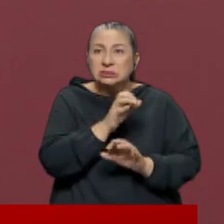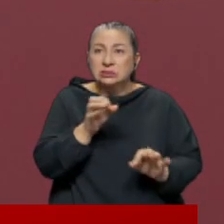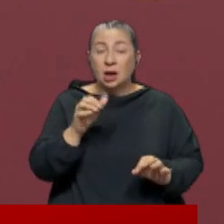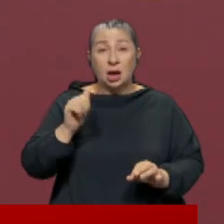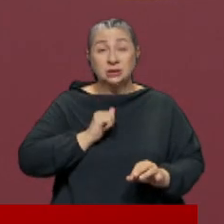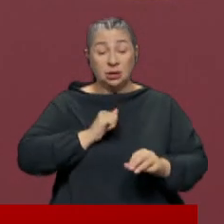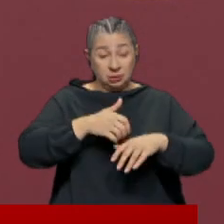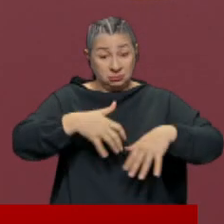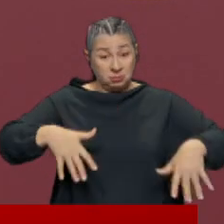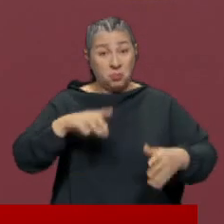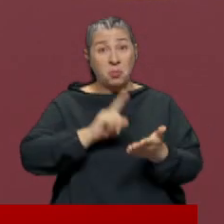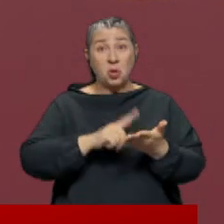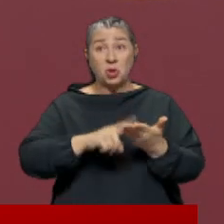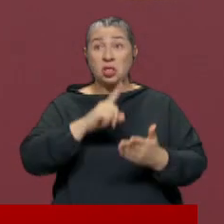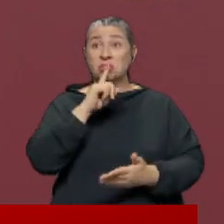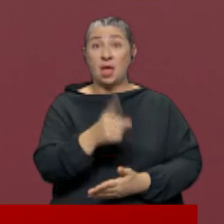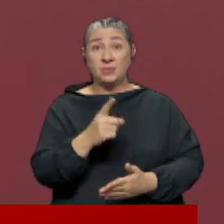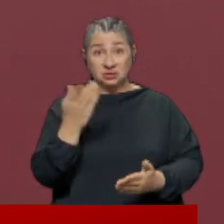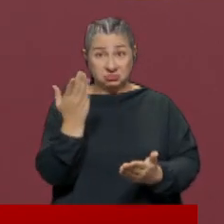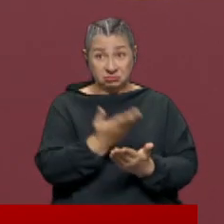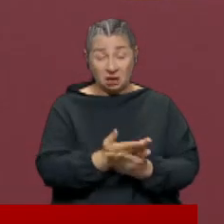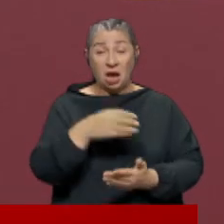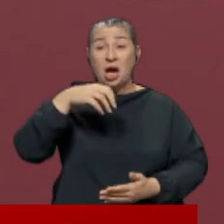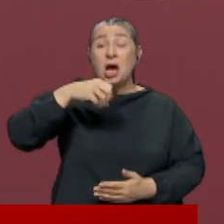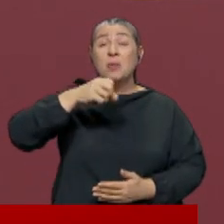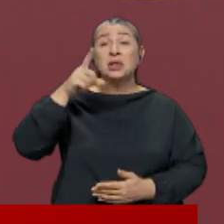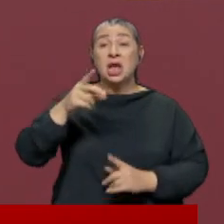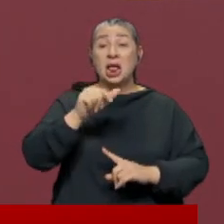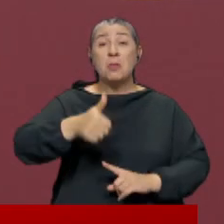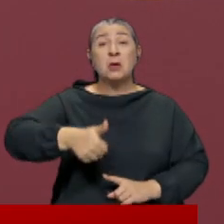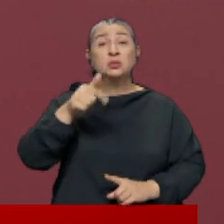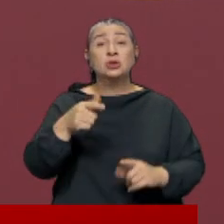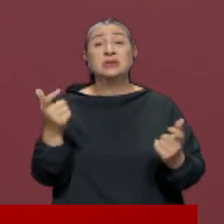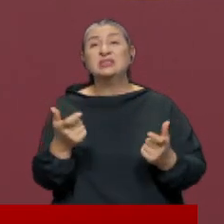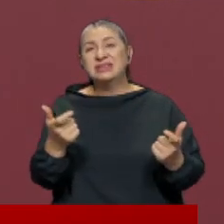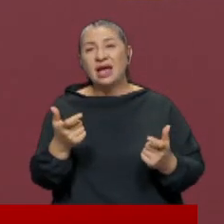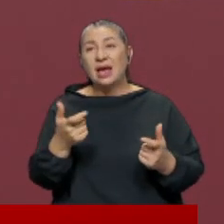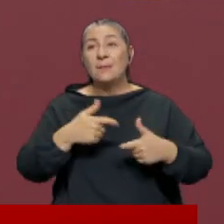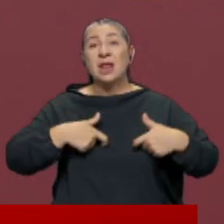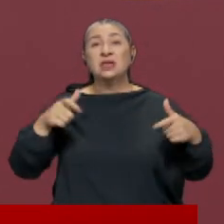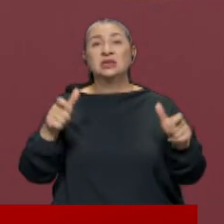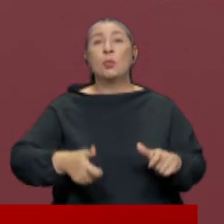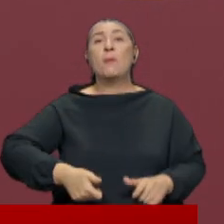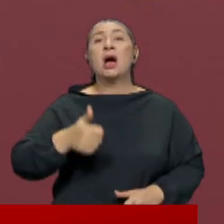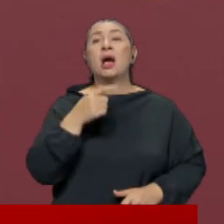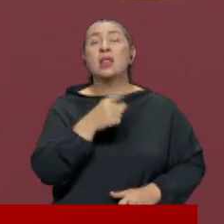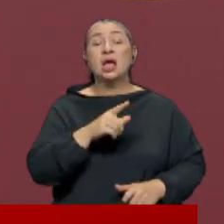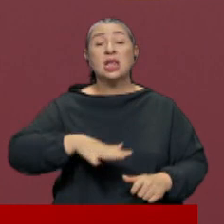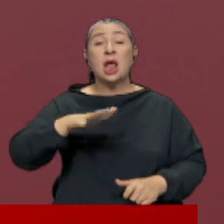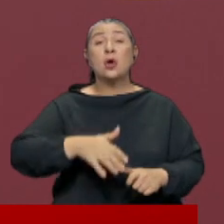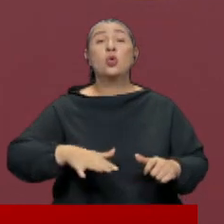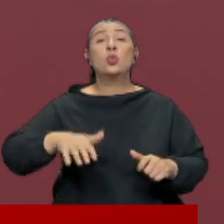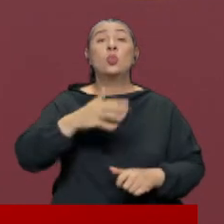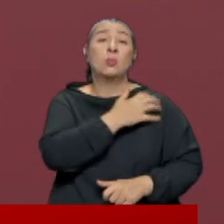Askeri merasim ve protokol talimatnamesi yürürlükte. AK Parti'nin il başkanı bunun neresinde? Milli Savunma Bakanlığı'na, Genelkurmay